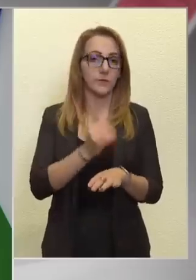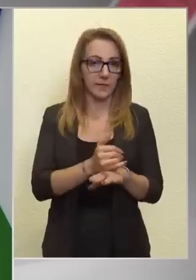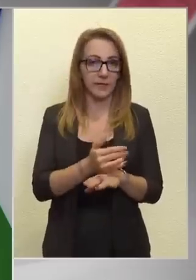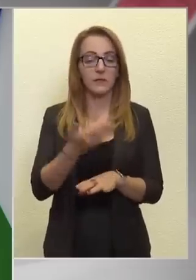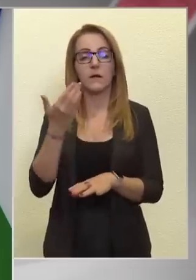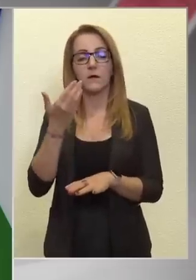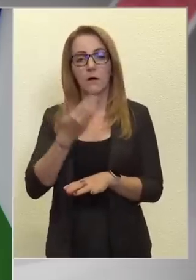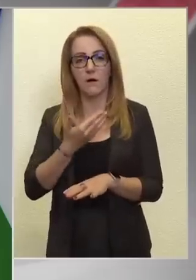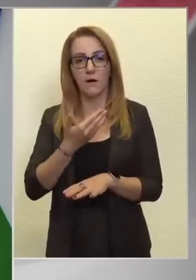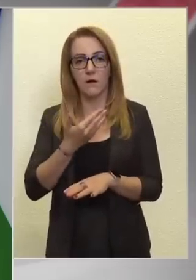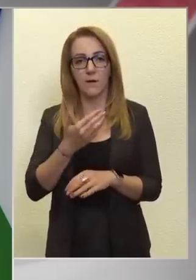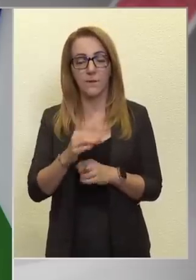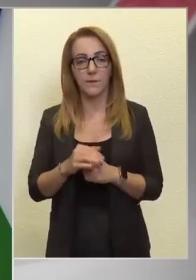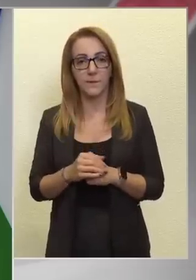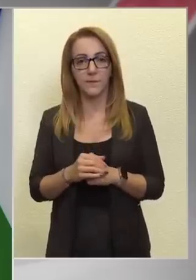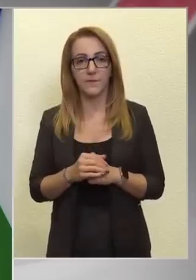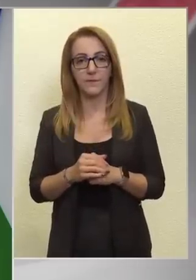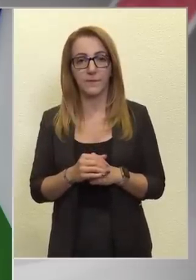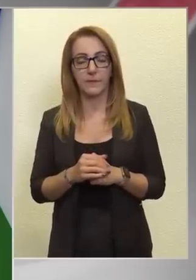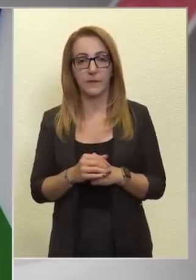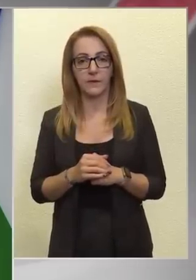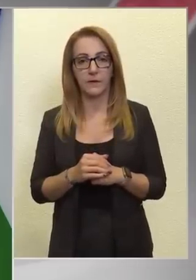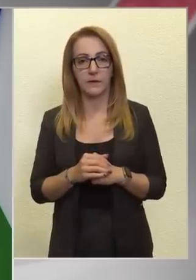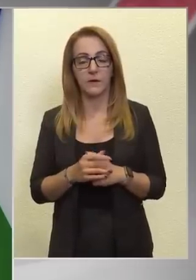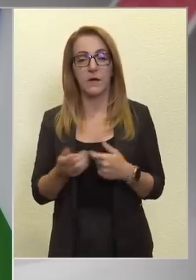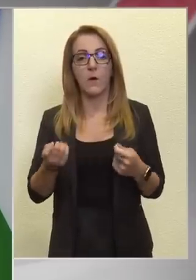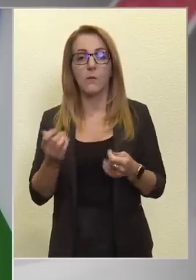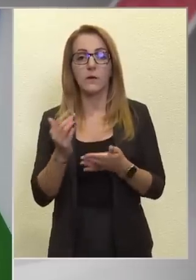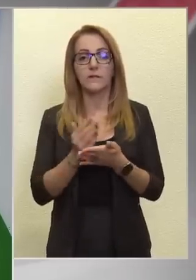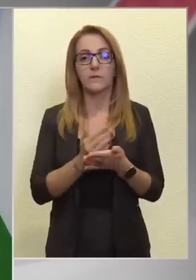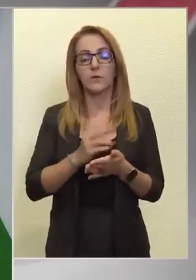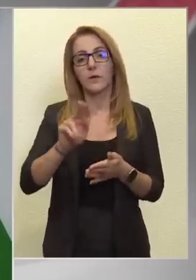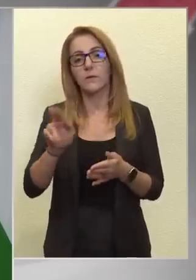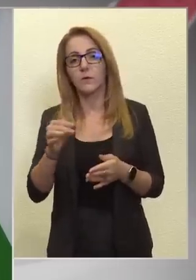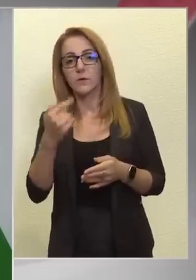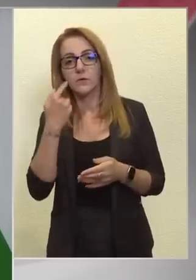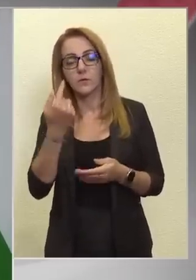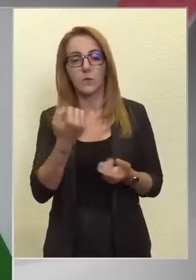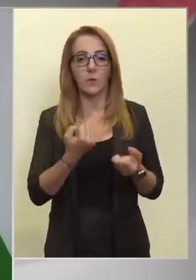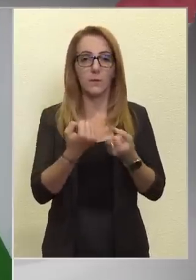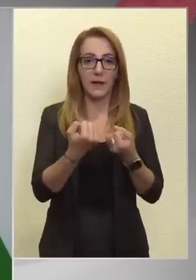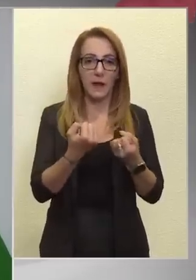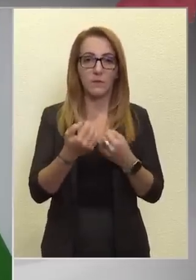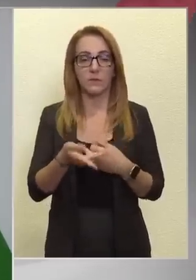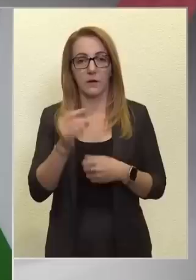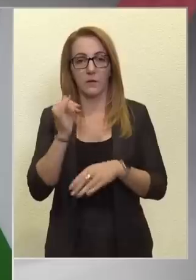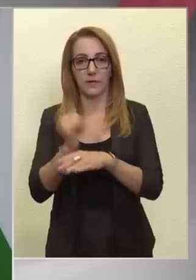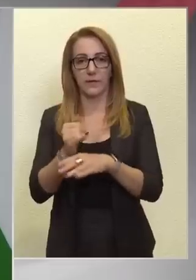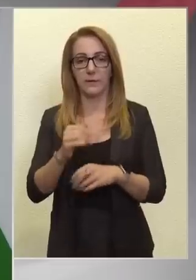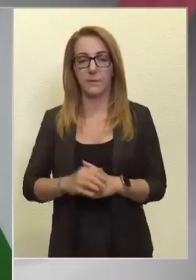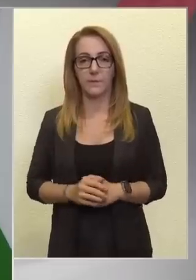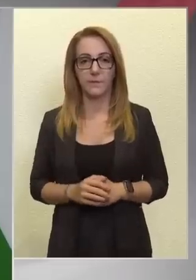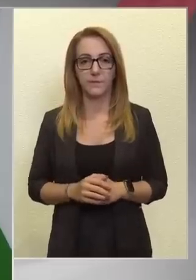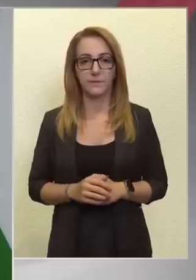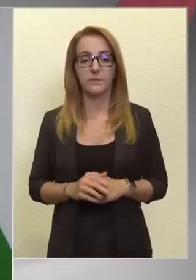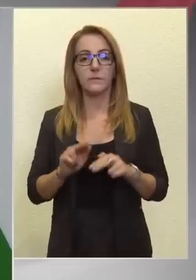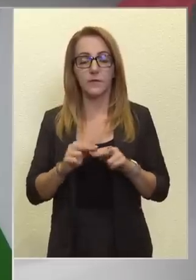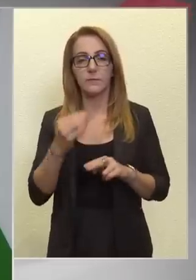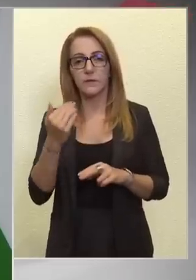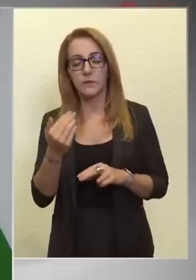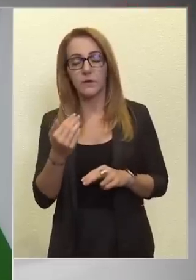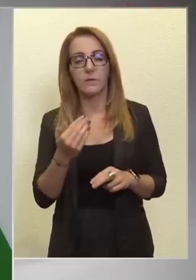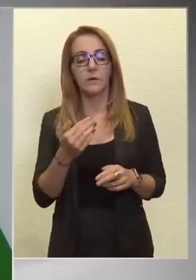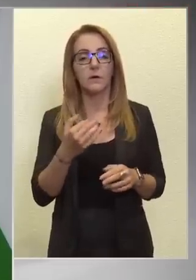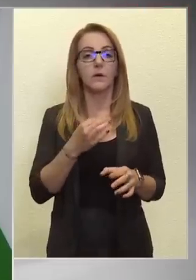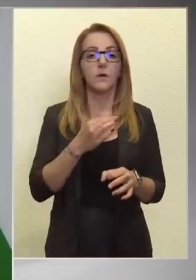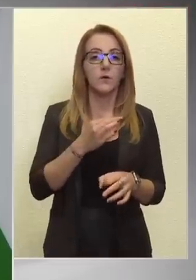Hogyha a operatív programokról is meg tudunk állapodni, akkor igen. Egyben, köszönöm. Méghozzá